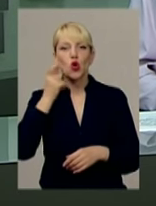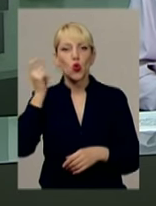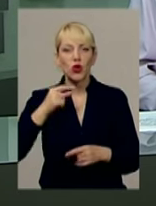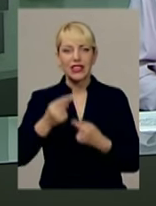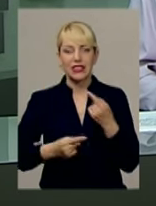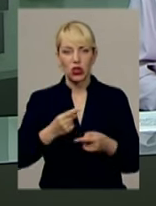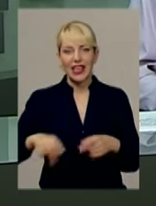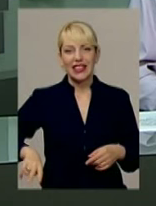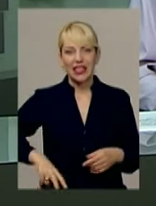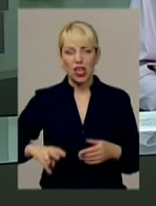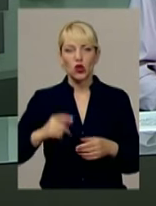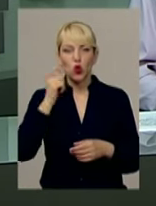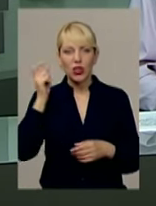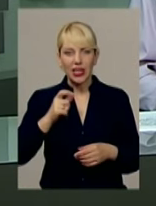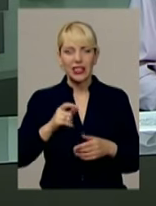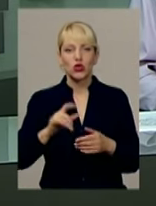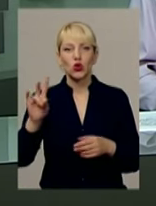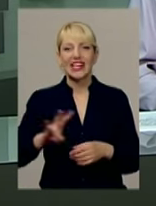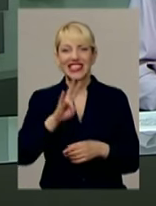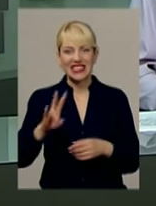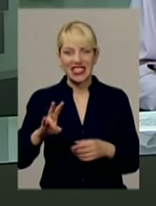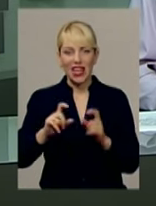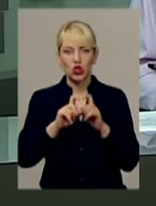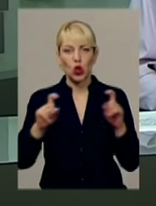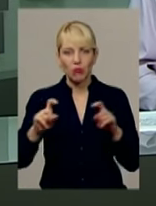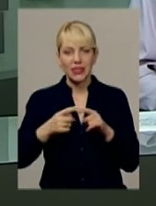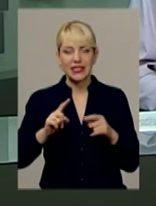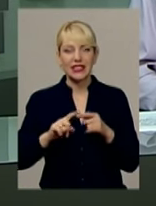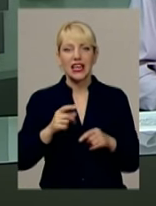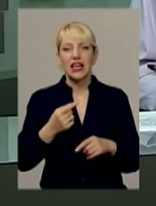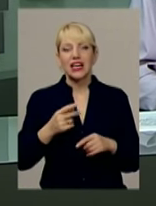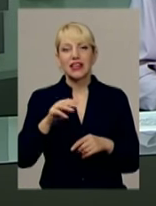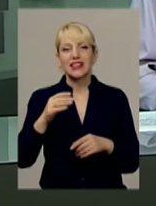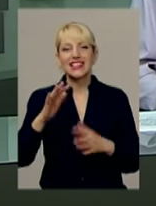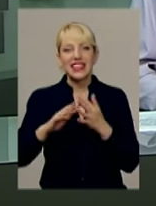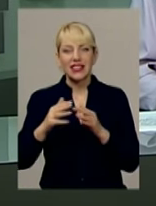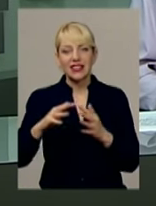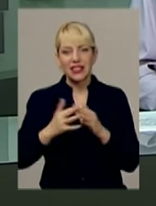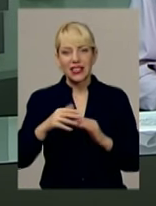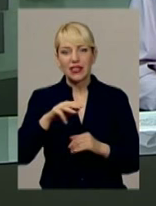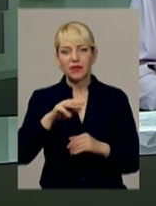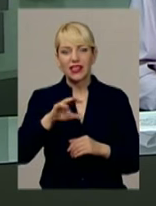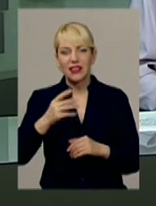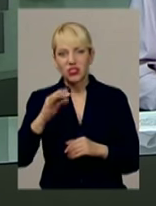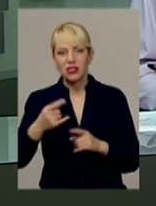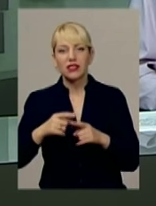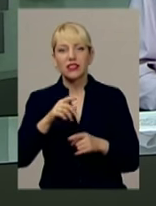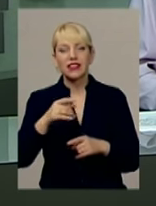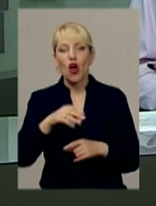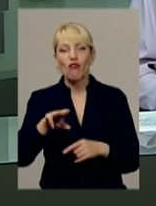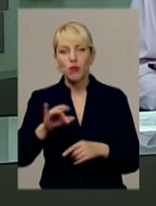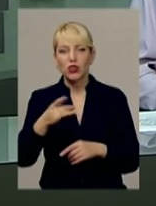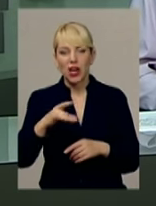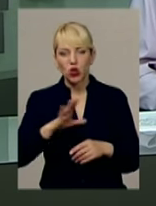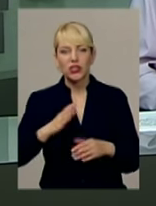християнської місії «Нова Надія» Ілля Сівчук. У селі Святець Теофіпольського району жила його бабуся. За повідомленням пресслужби